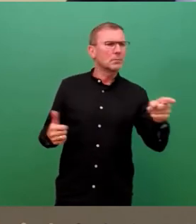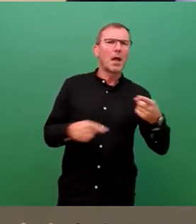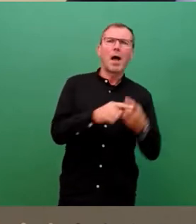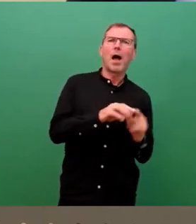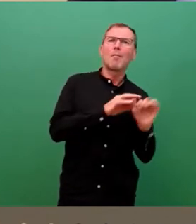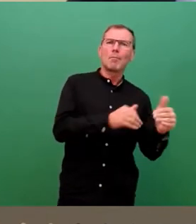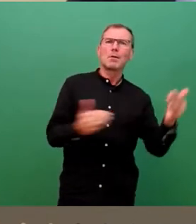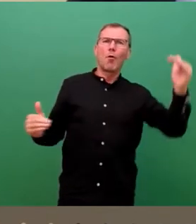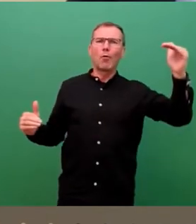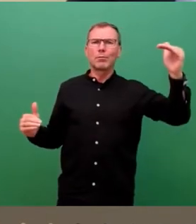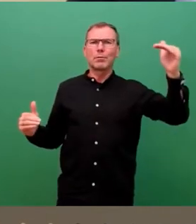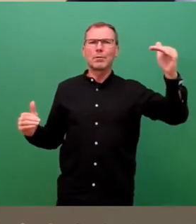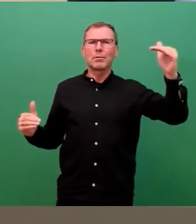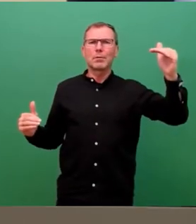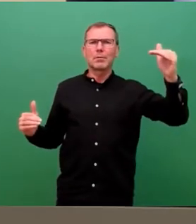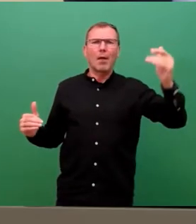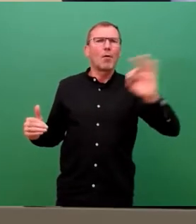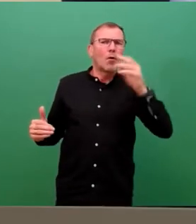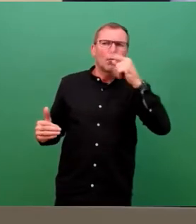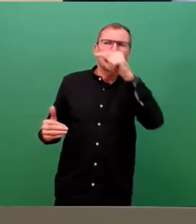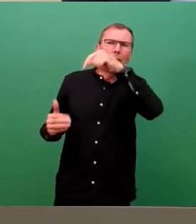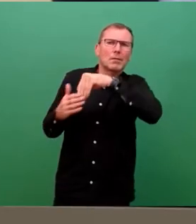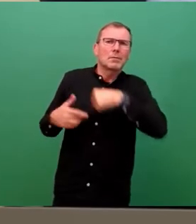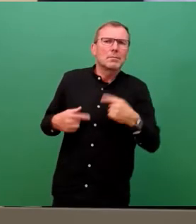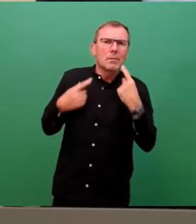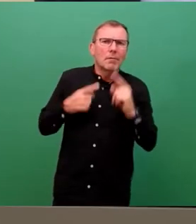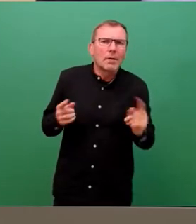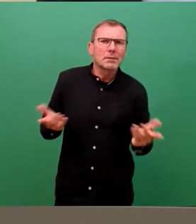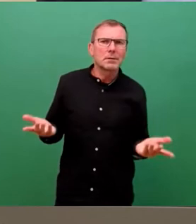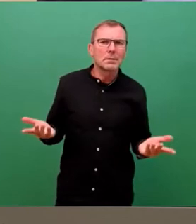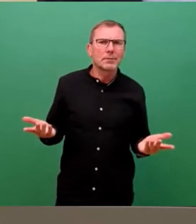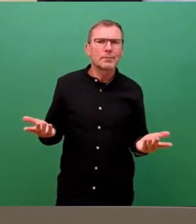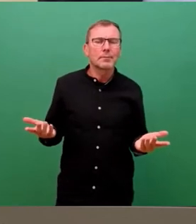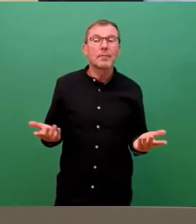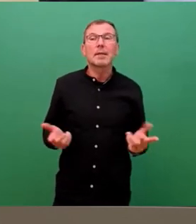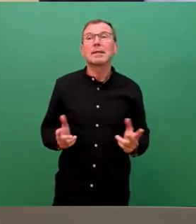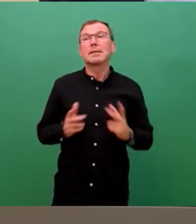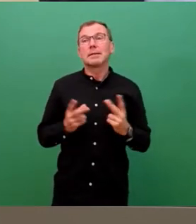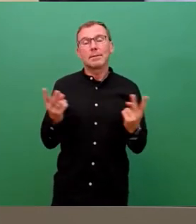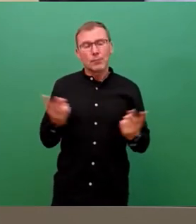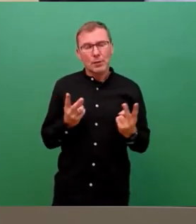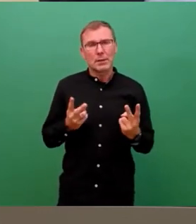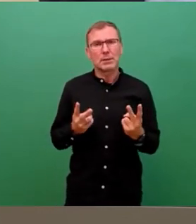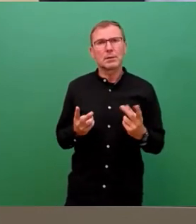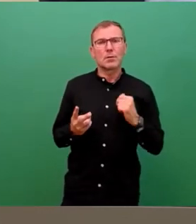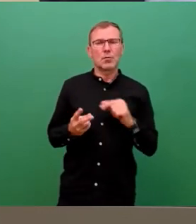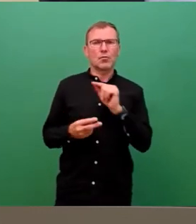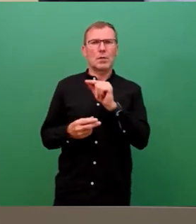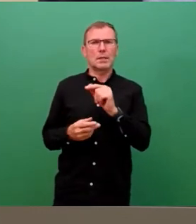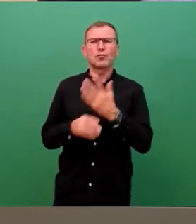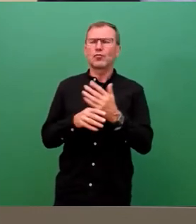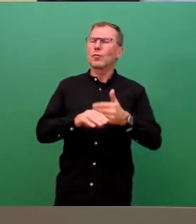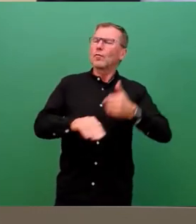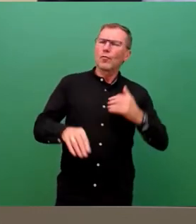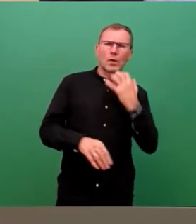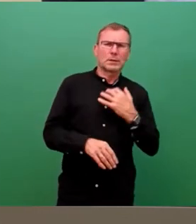ohne dem Gutachter vorgreifen zu wollen. Sehr wohl sind die Kollegen, so wie Sie es beschrieben haben, schon frühzeitig auch auf